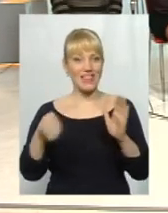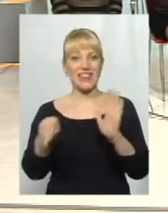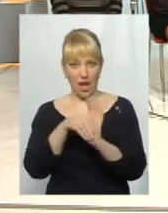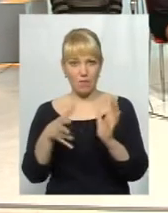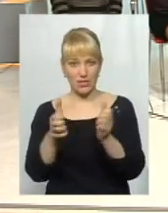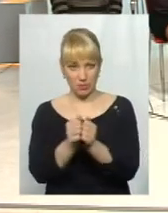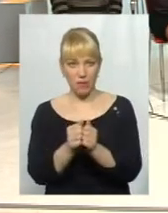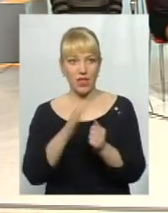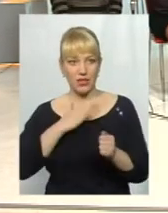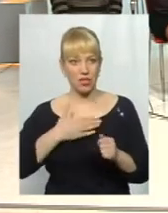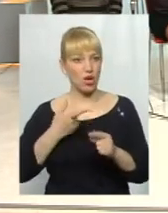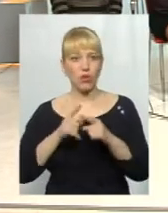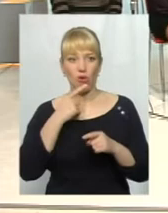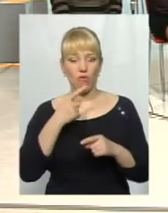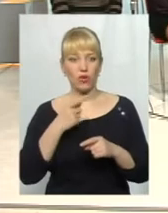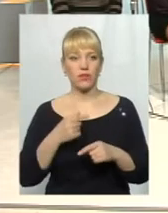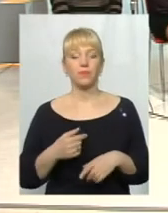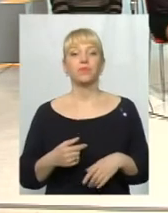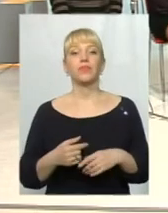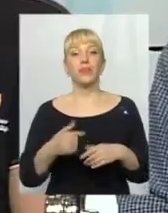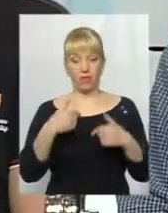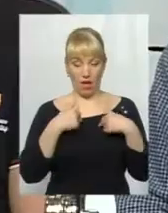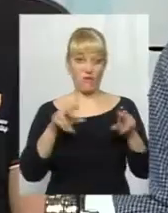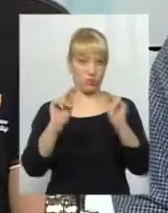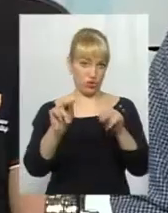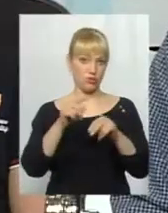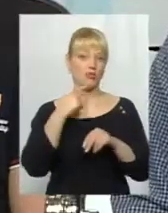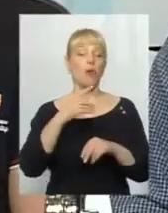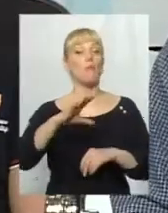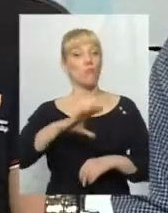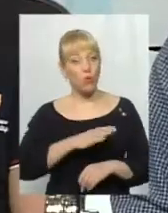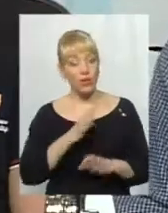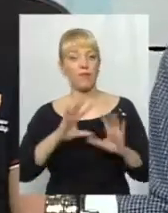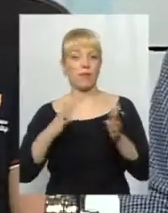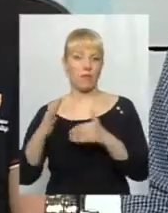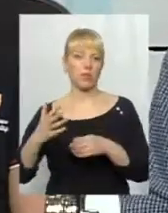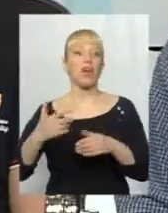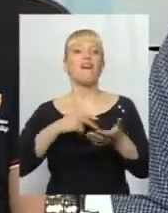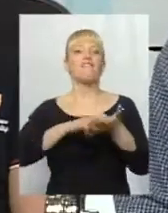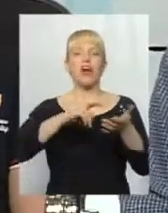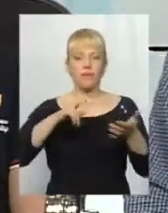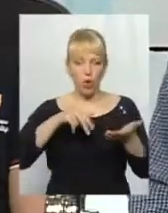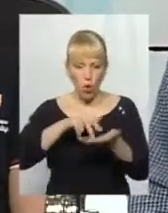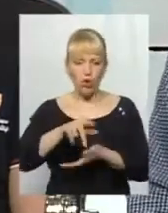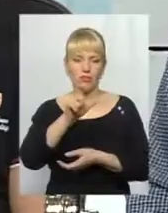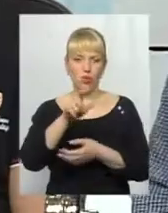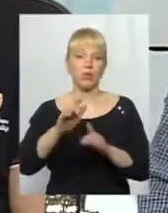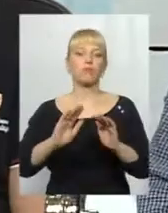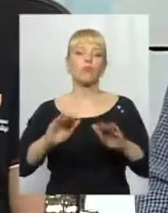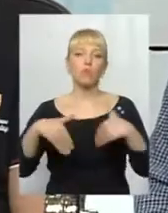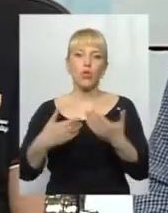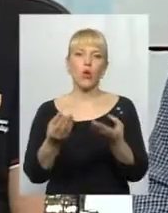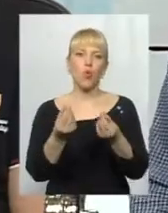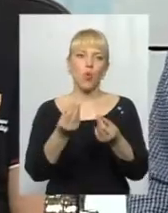Я працюю 8 років. Я чесно скажу, були випадки, виходили люди, пропонували кошти, вирішити